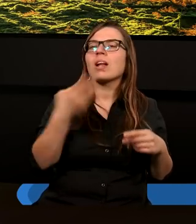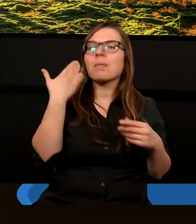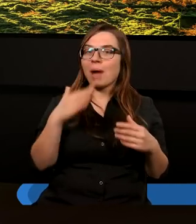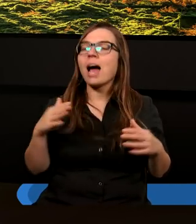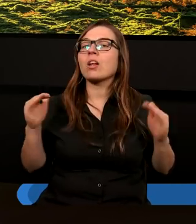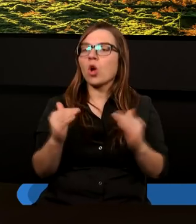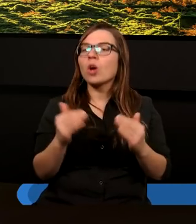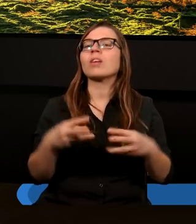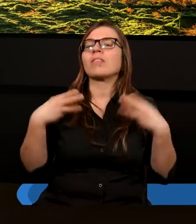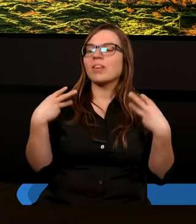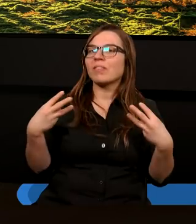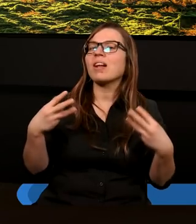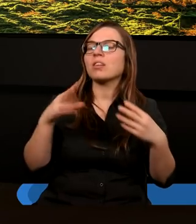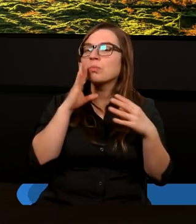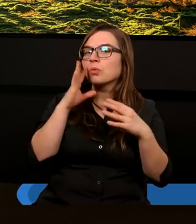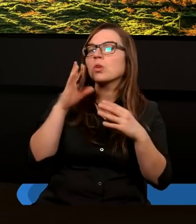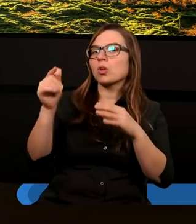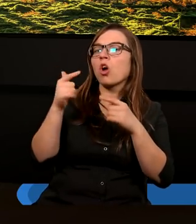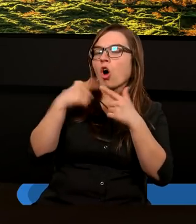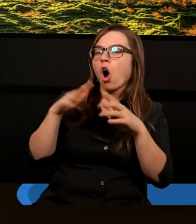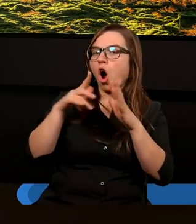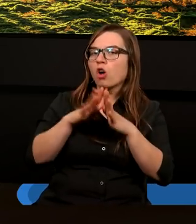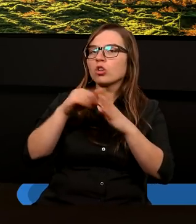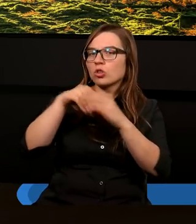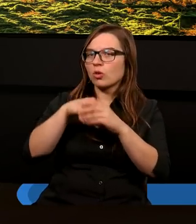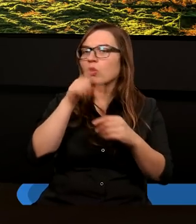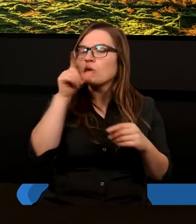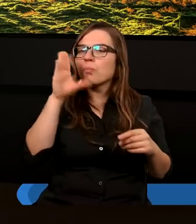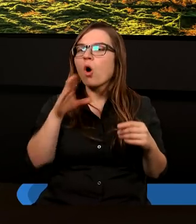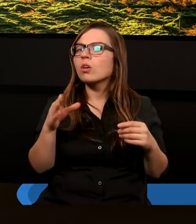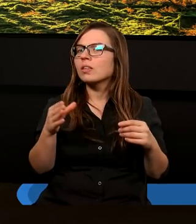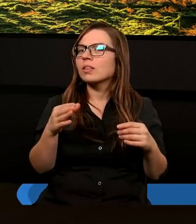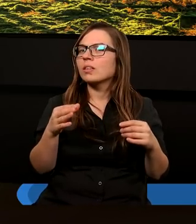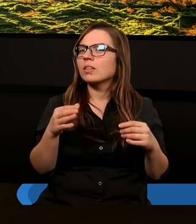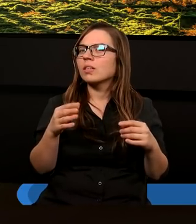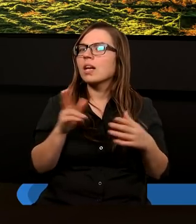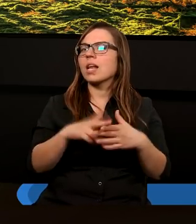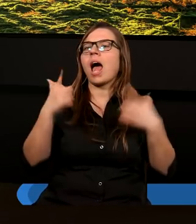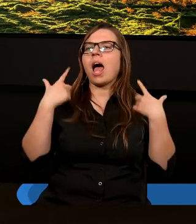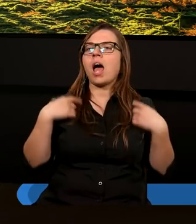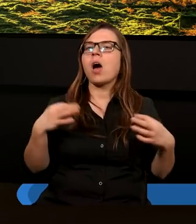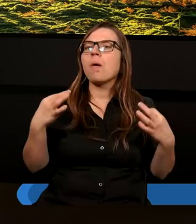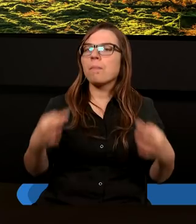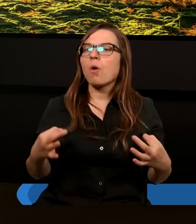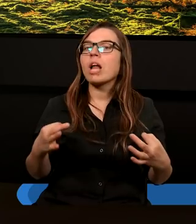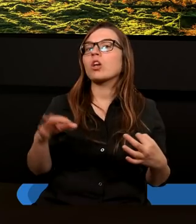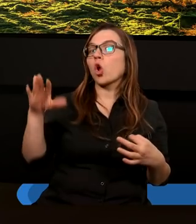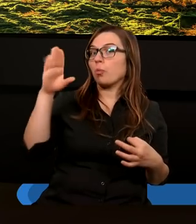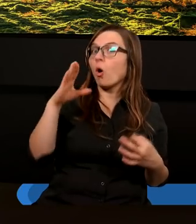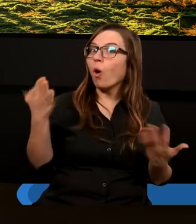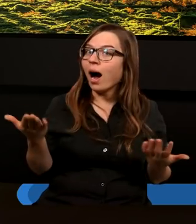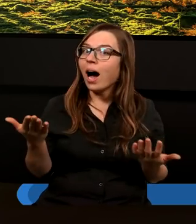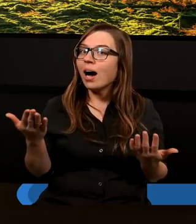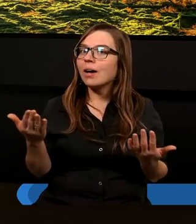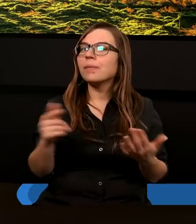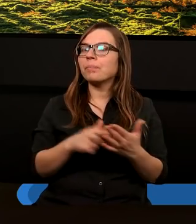konkretnie otwierające Kościół, czy też ówczesny lud, bo Boże, na co? Na obecność pogan, tak?